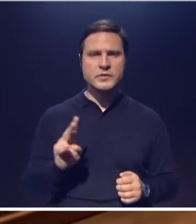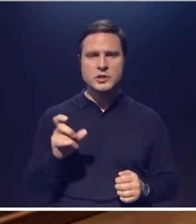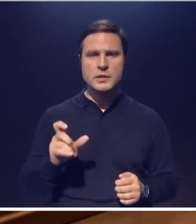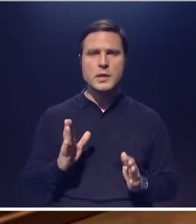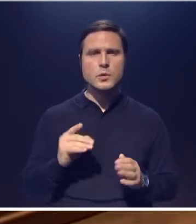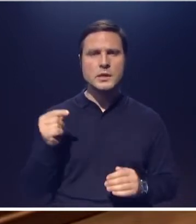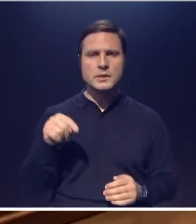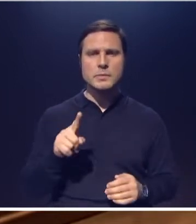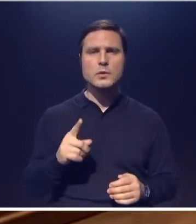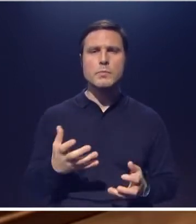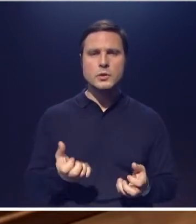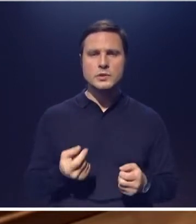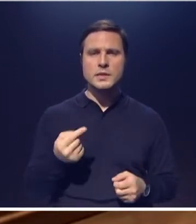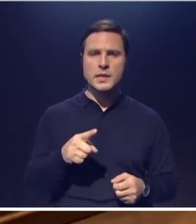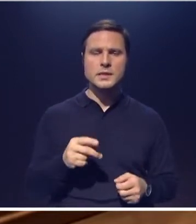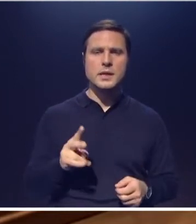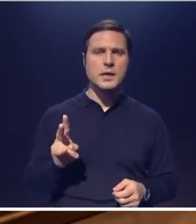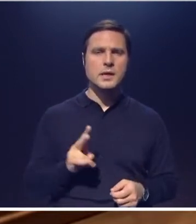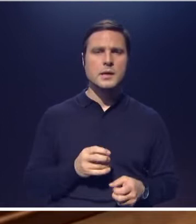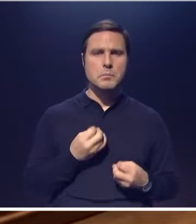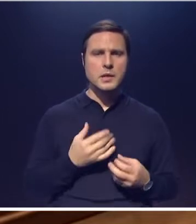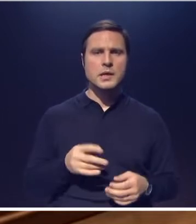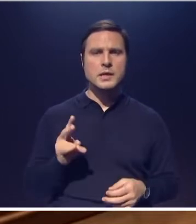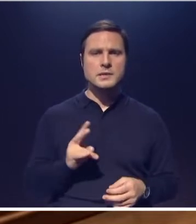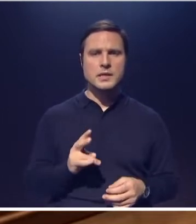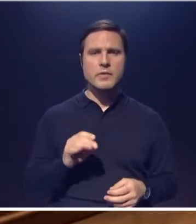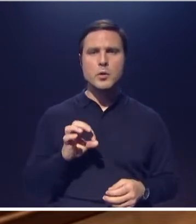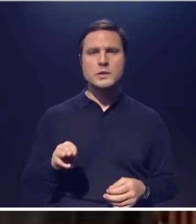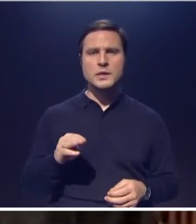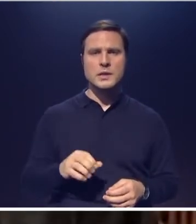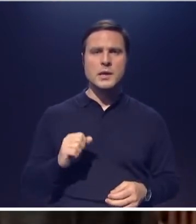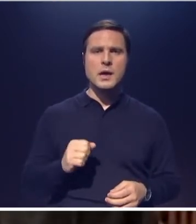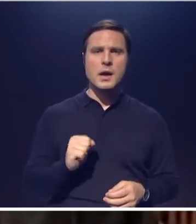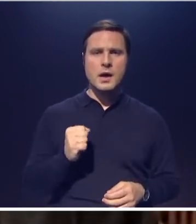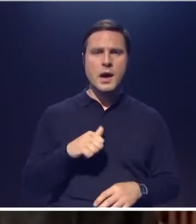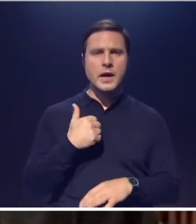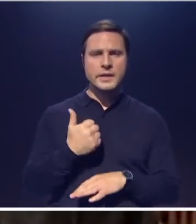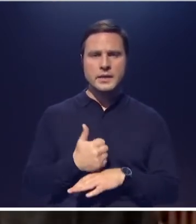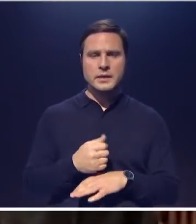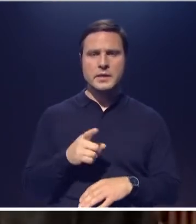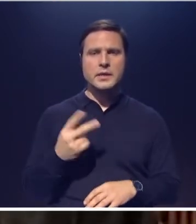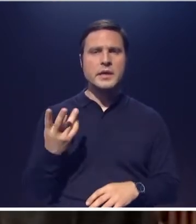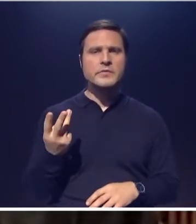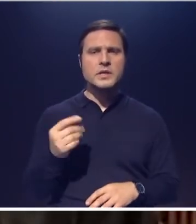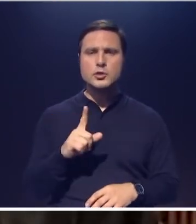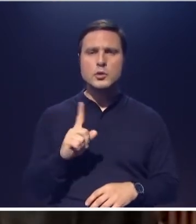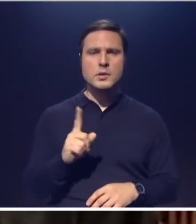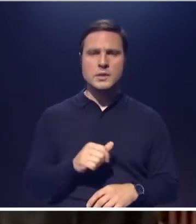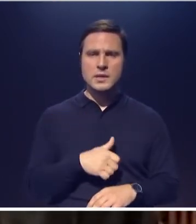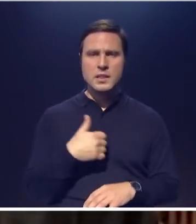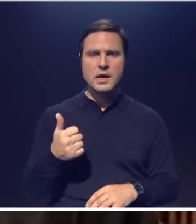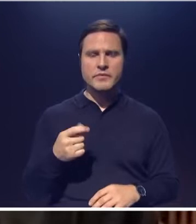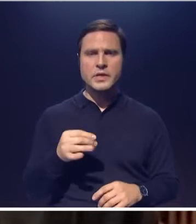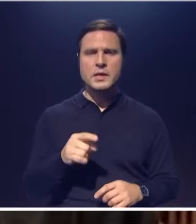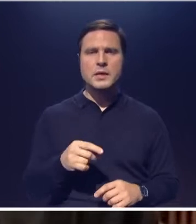тем, который получил на это благословение от архиереи. И,-третьих, что самое главное, мы не